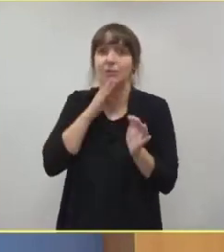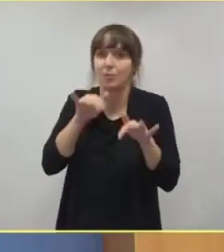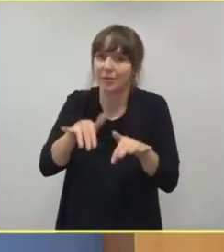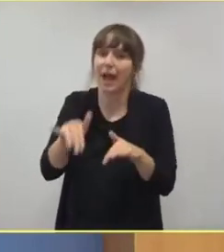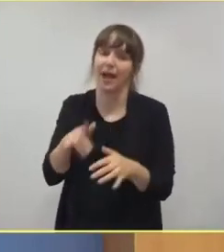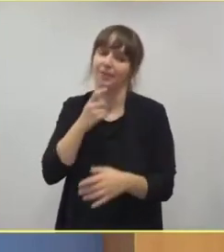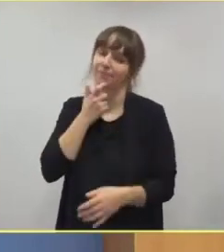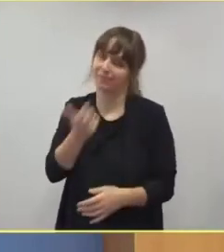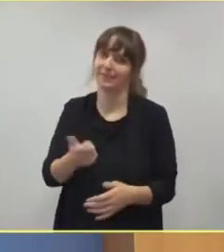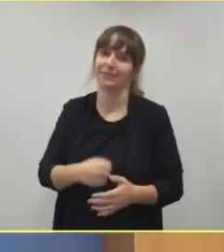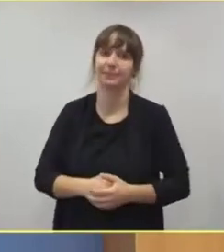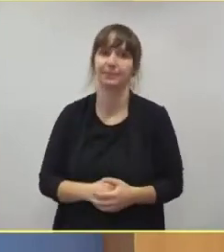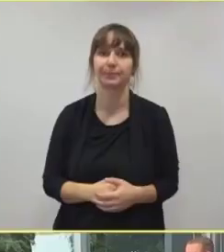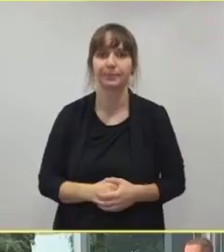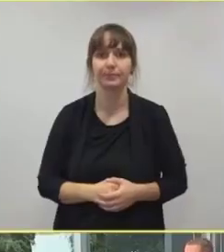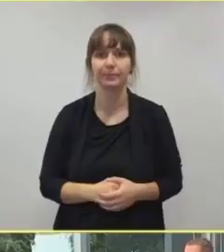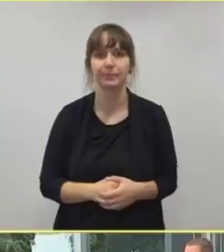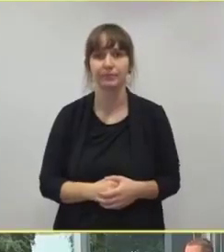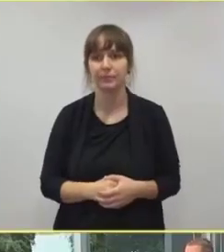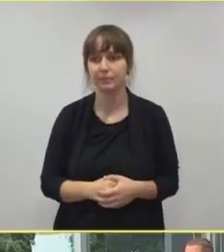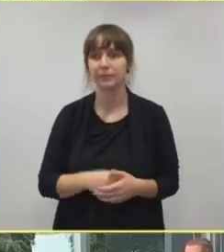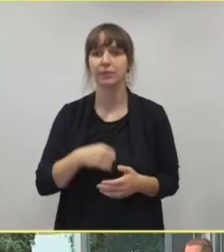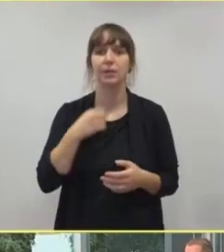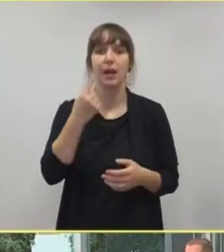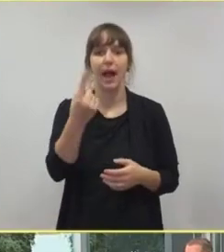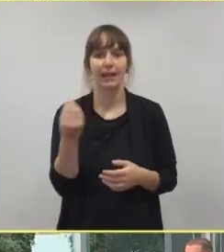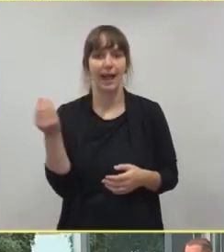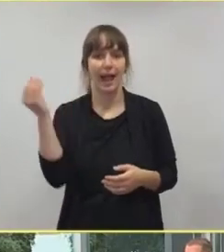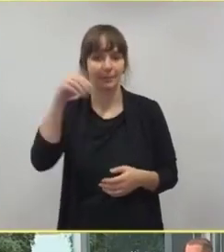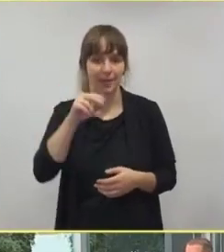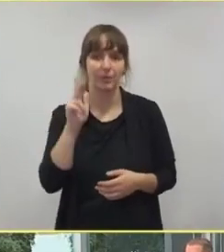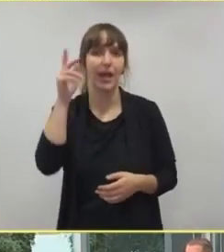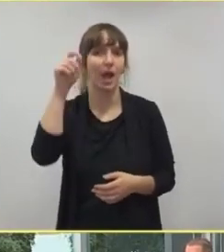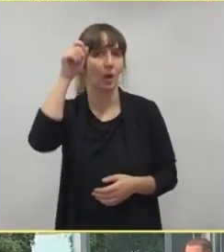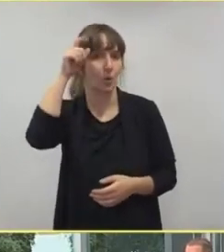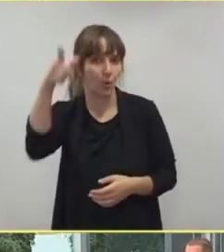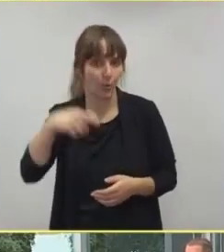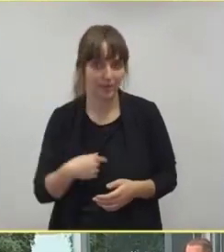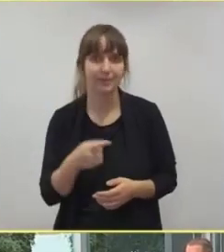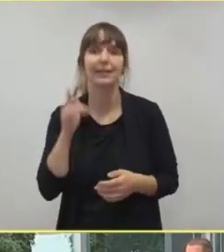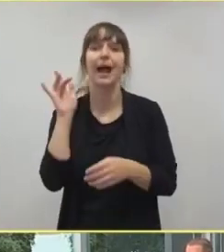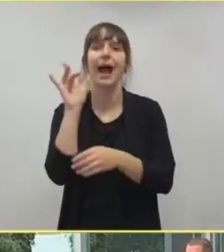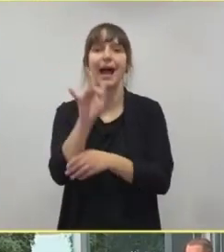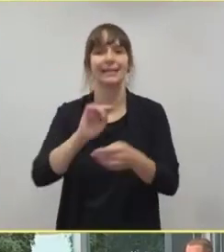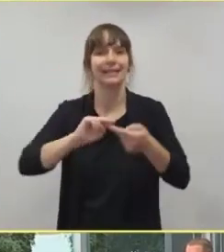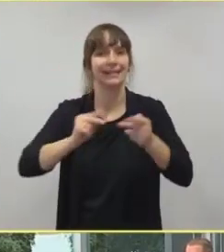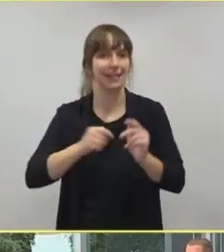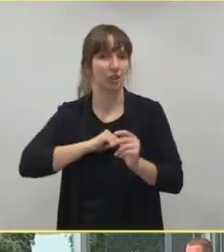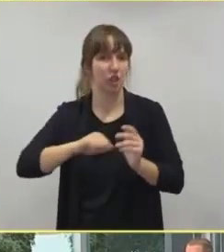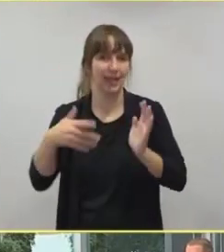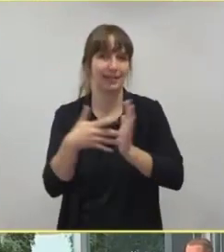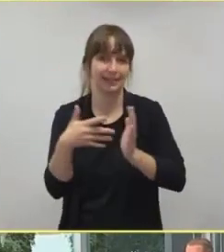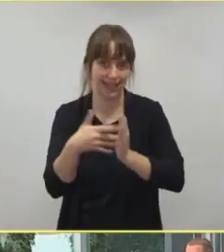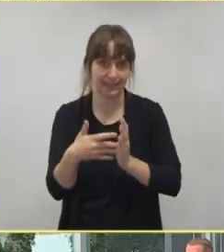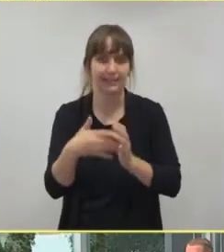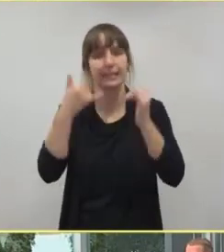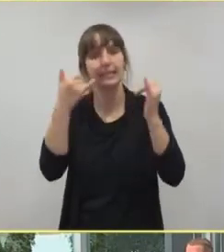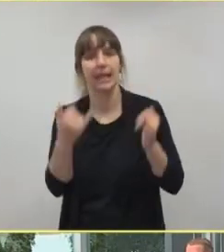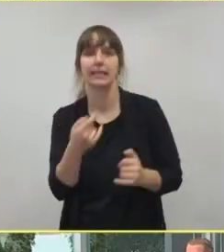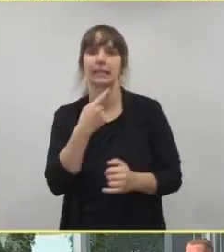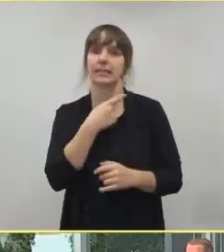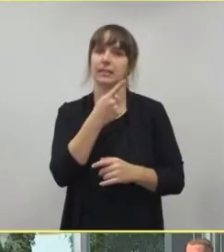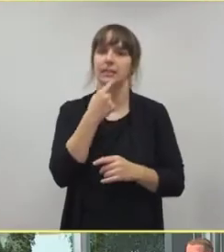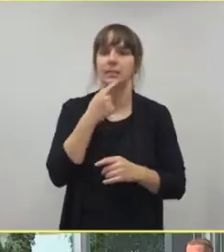Eine kurze Anmerkung. Ich möchte nur eine wichtige Anmerkung machen zu den Antigen-Schnelltests. Die werden jetzt sehr favorisiert und